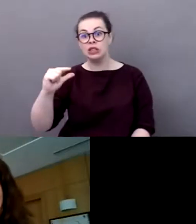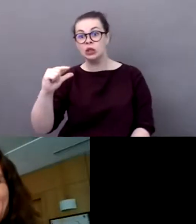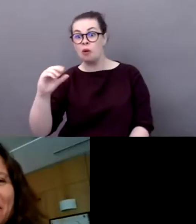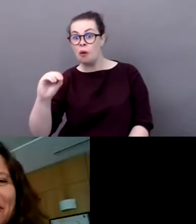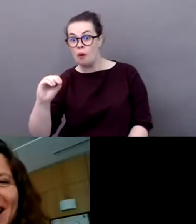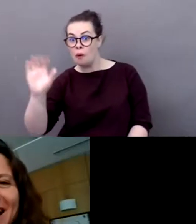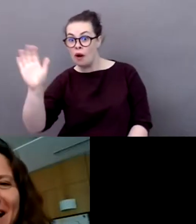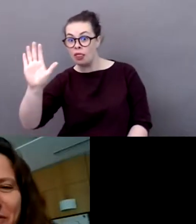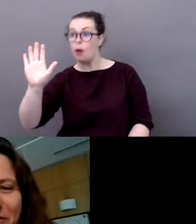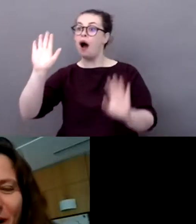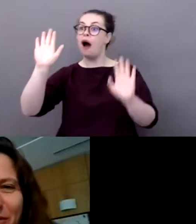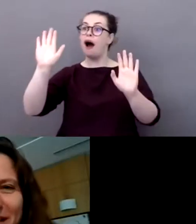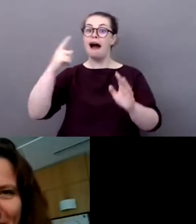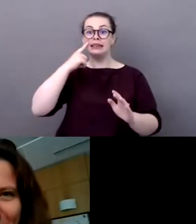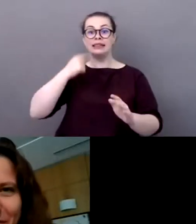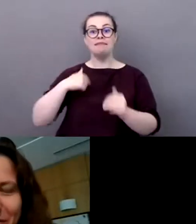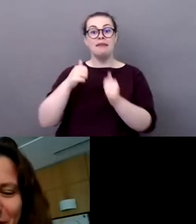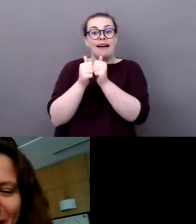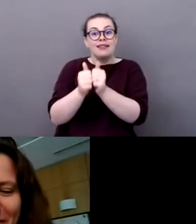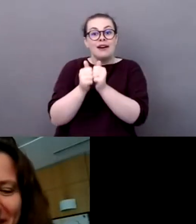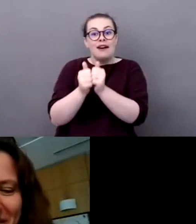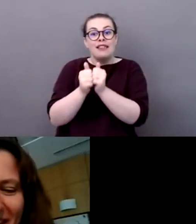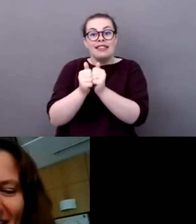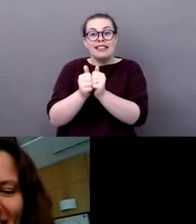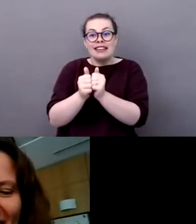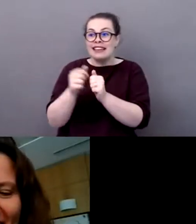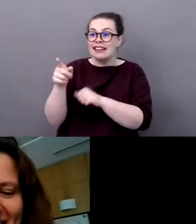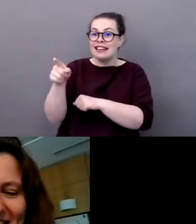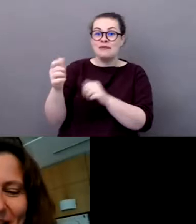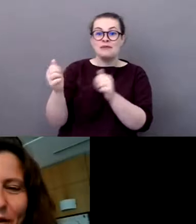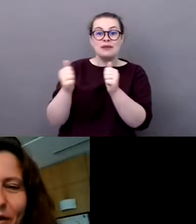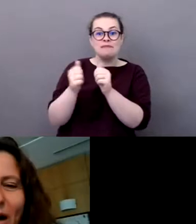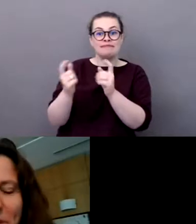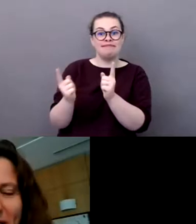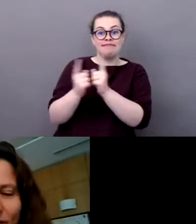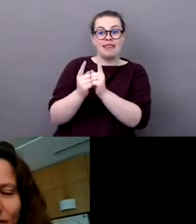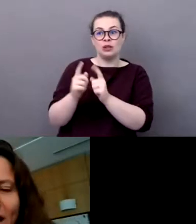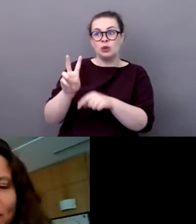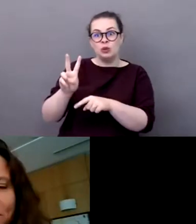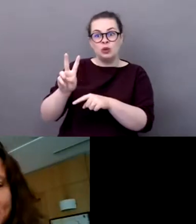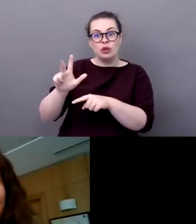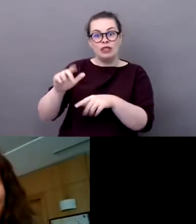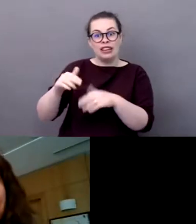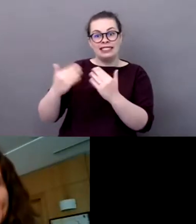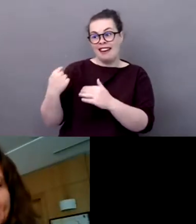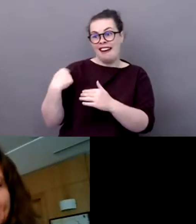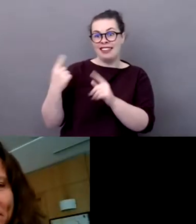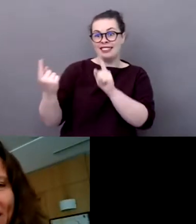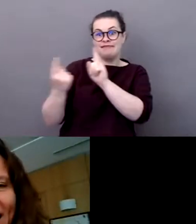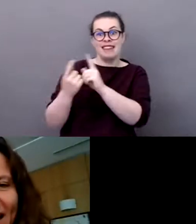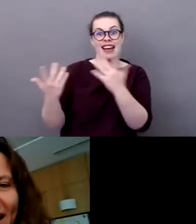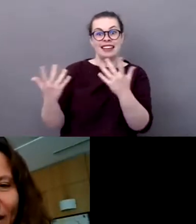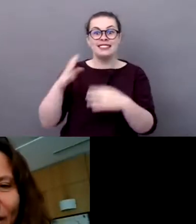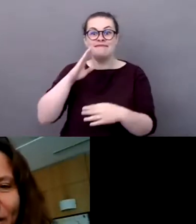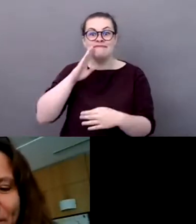Nous nous sommes vus il y a quelques jours à Bruxelles. Bonjour, je suis ravie. Ainsi que les représentants de la Commission européenne.